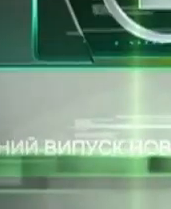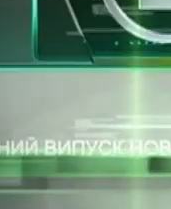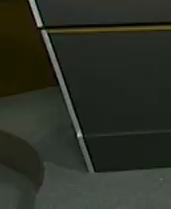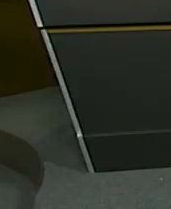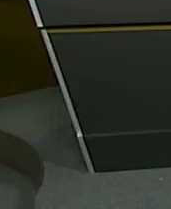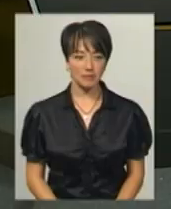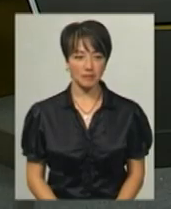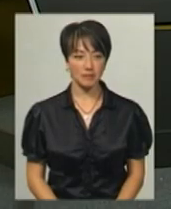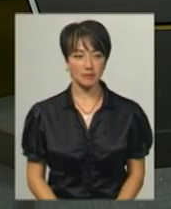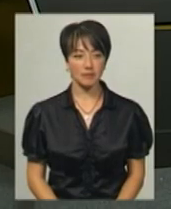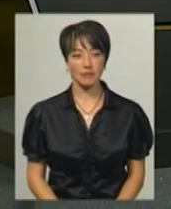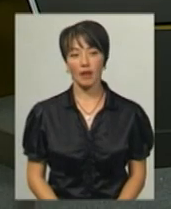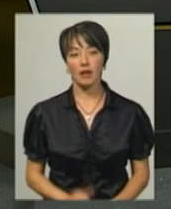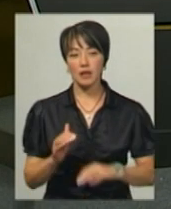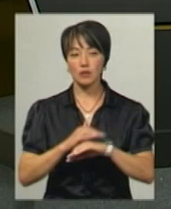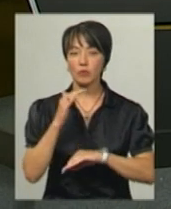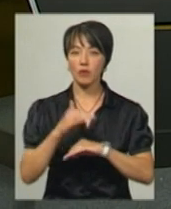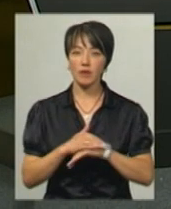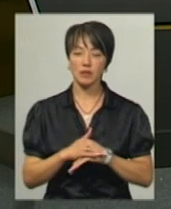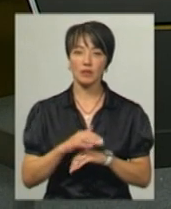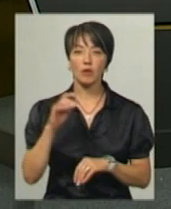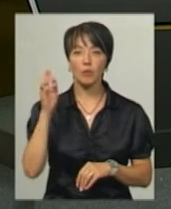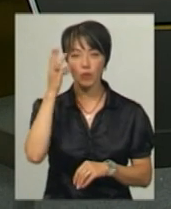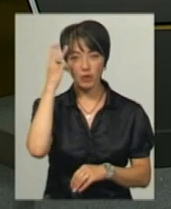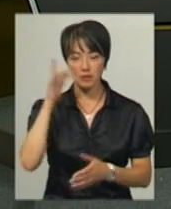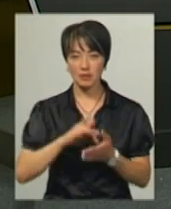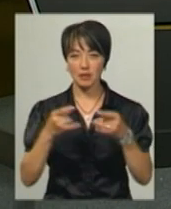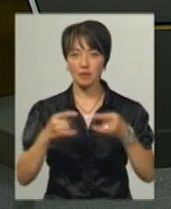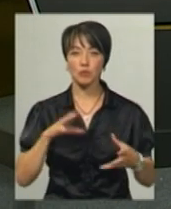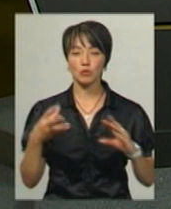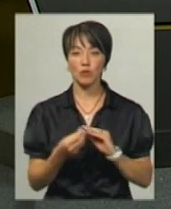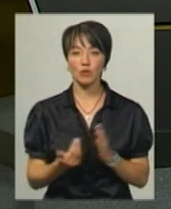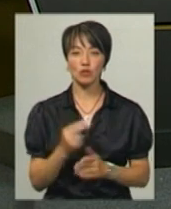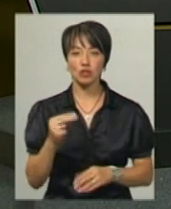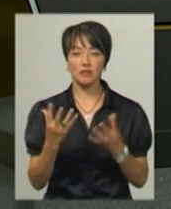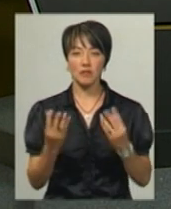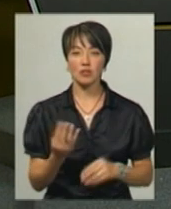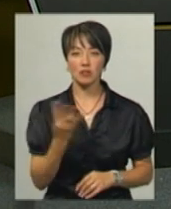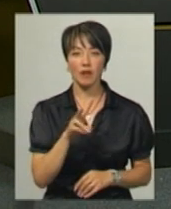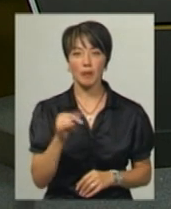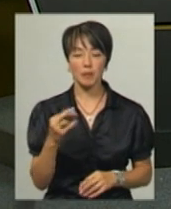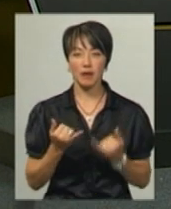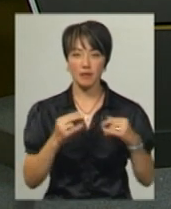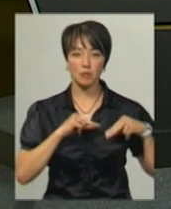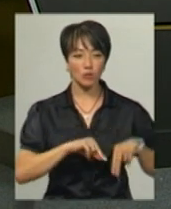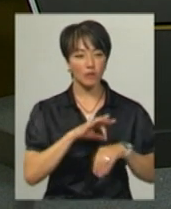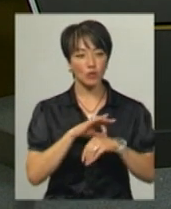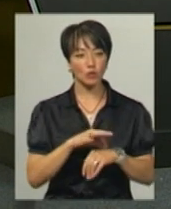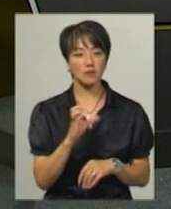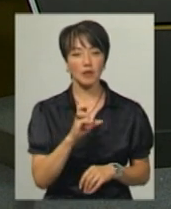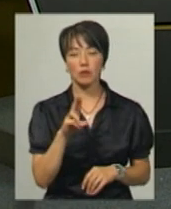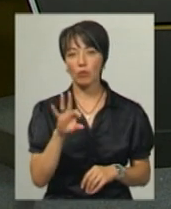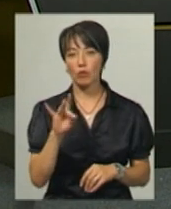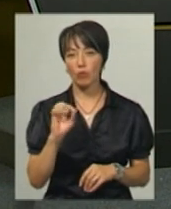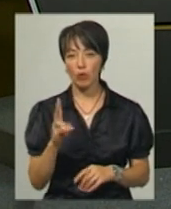Музика Доброго вечора, наява поділля, підсумковий випуск новин 4-го, 4-го липня. Для вас працює ведуча Світлана